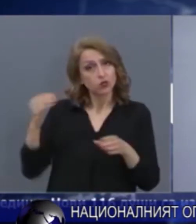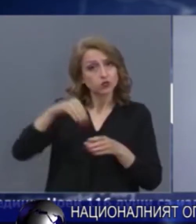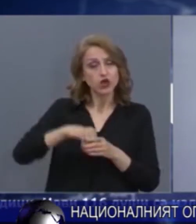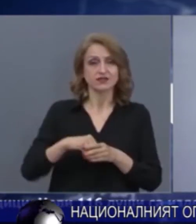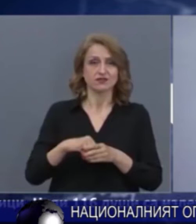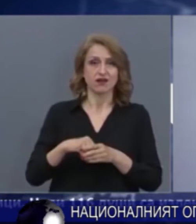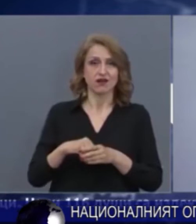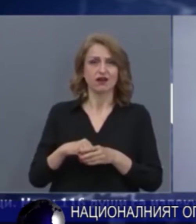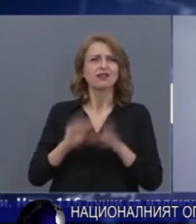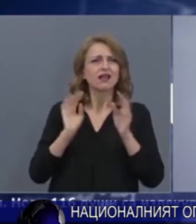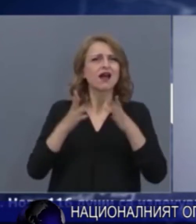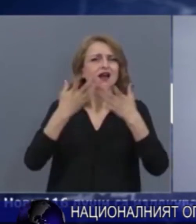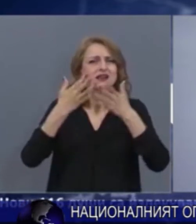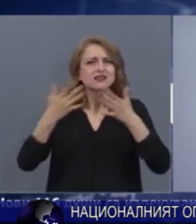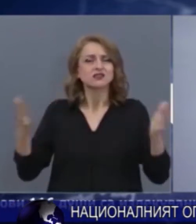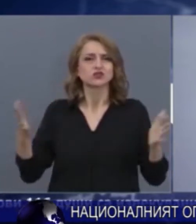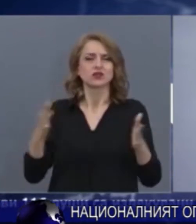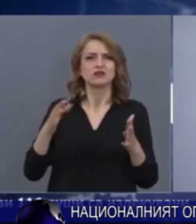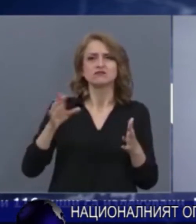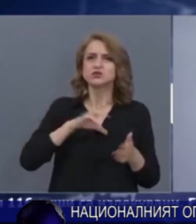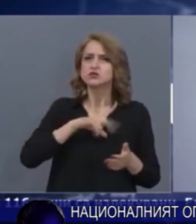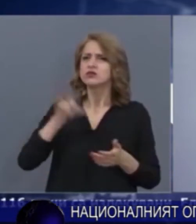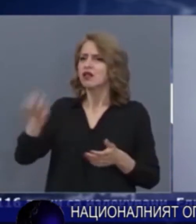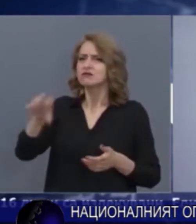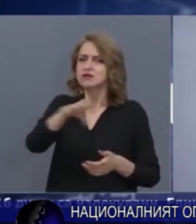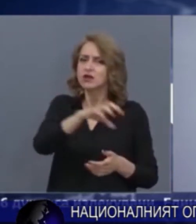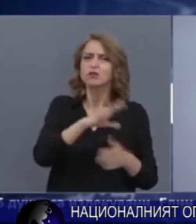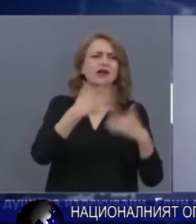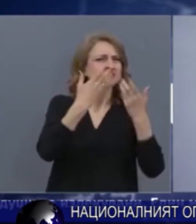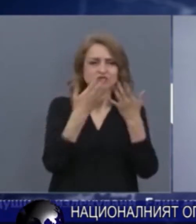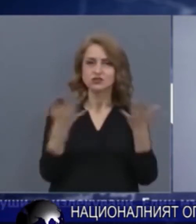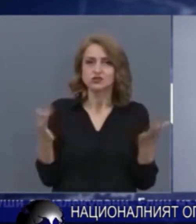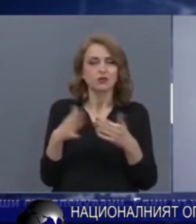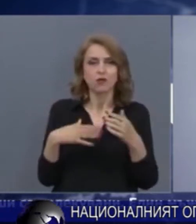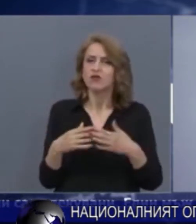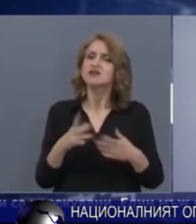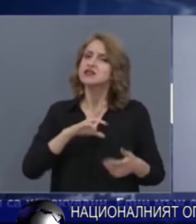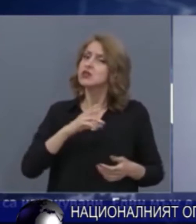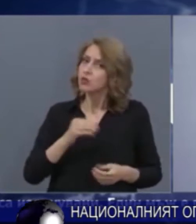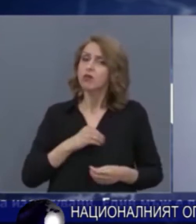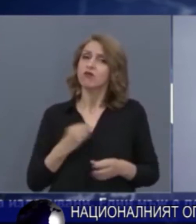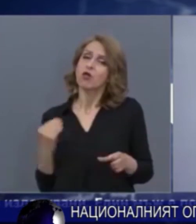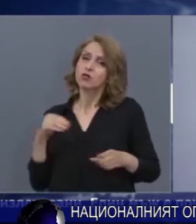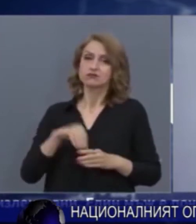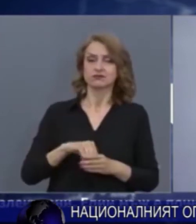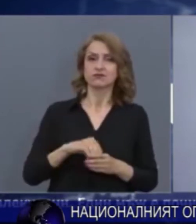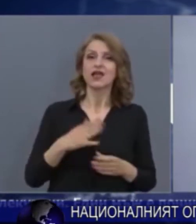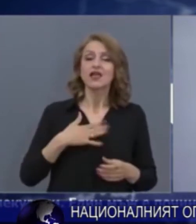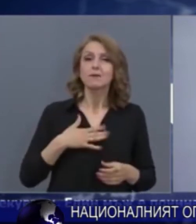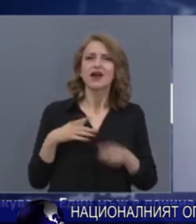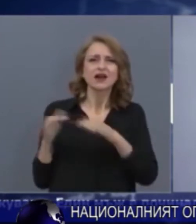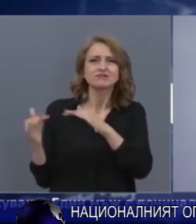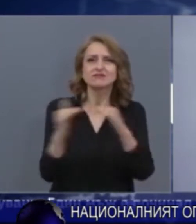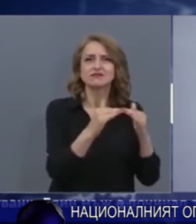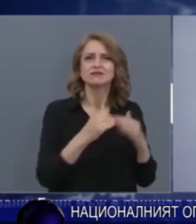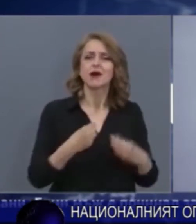които бяха от най-различни социални групи, най-различни професии, но всичките с една и съща мотивация